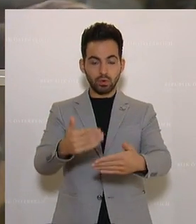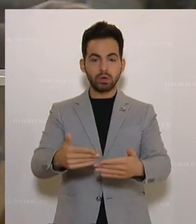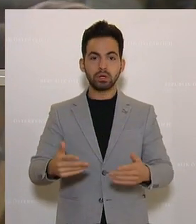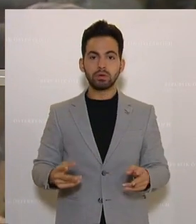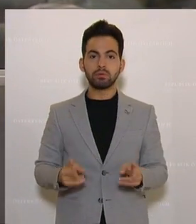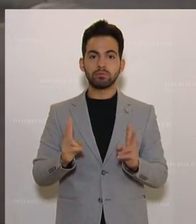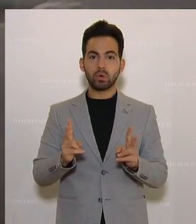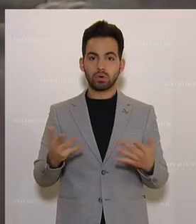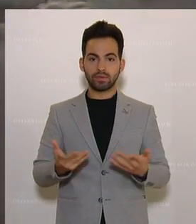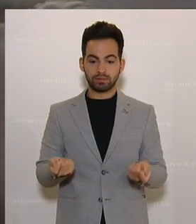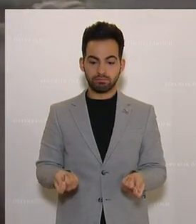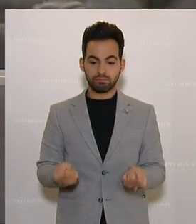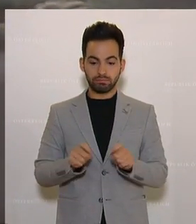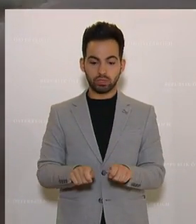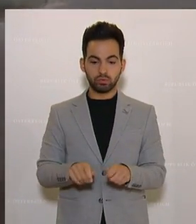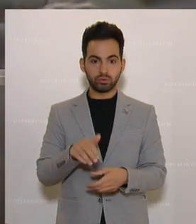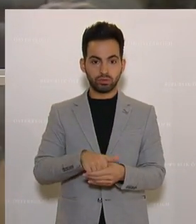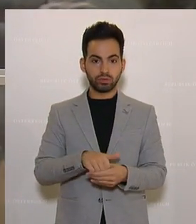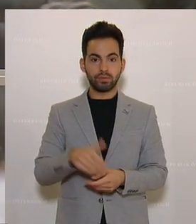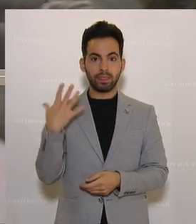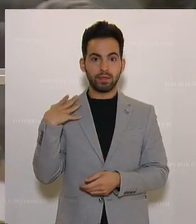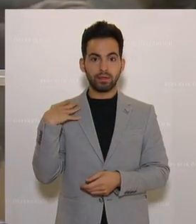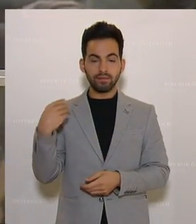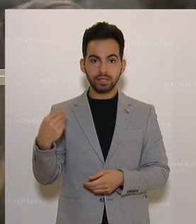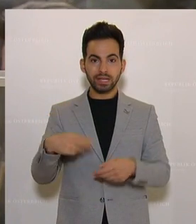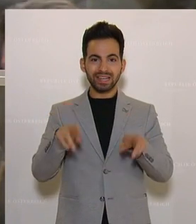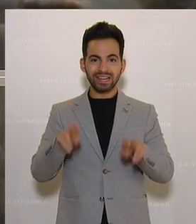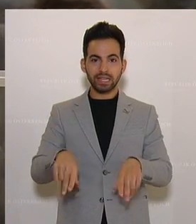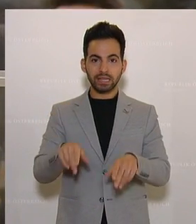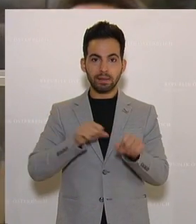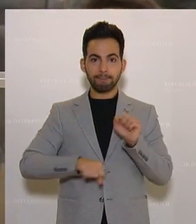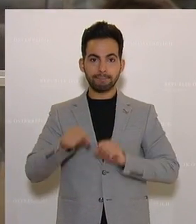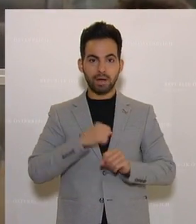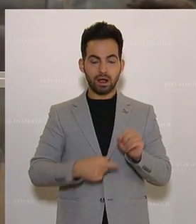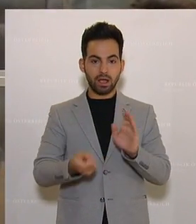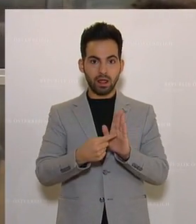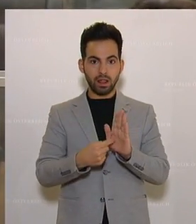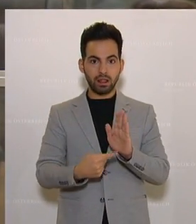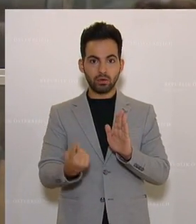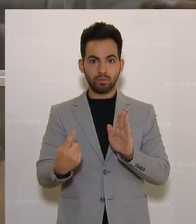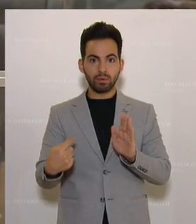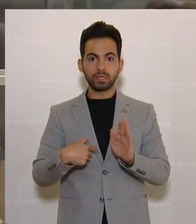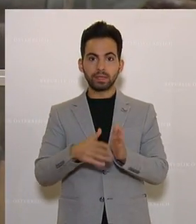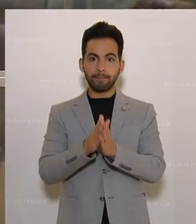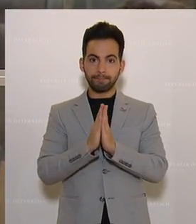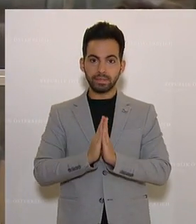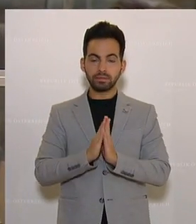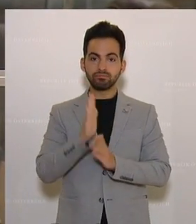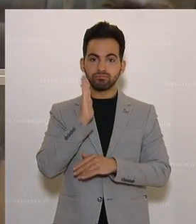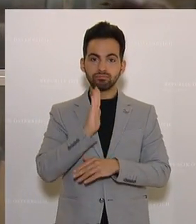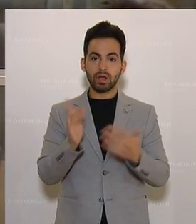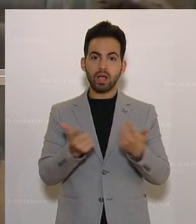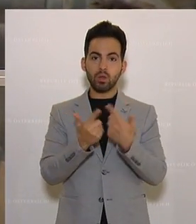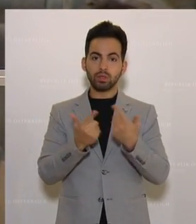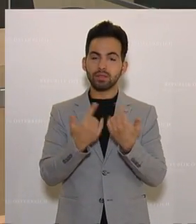dass möglicherweise dieser Beschluss wieder mit rechtlichen Mängeln behaftet ist und ich würde Sie bitten, zu erläutern,